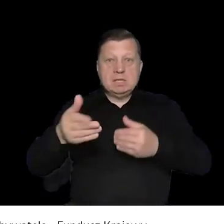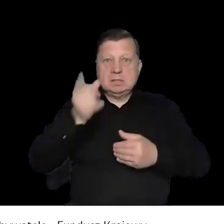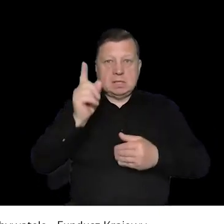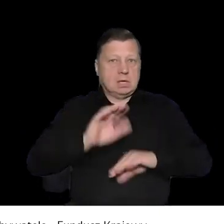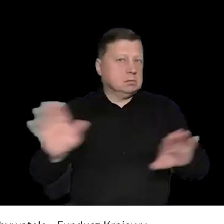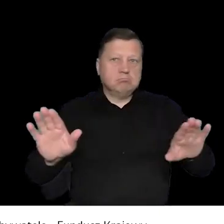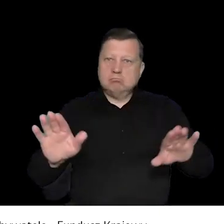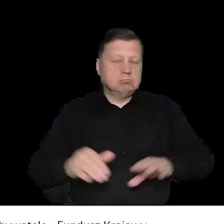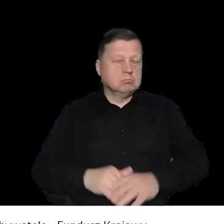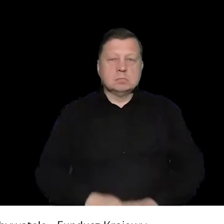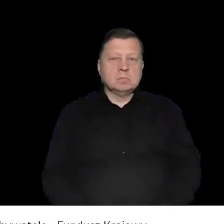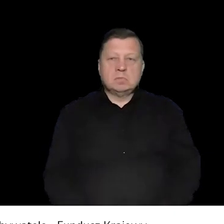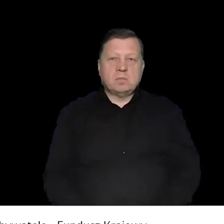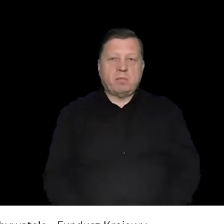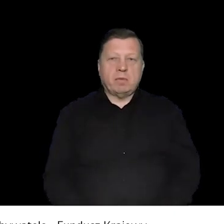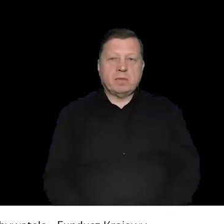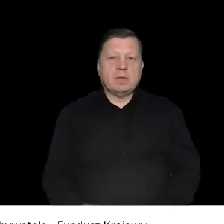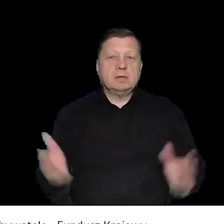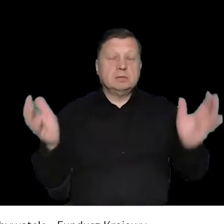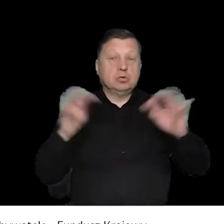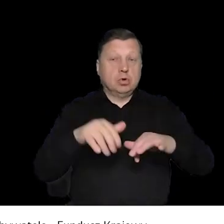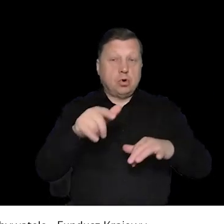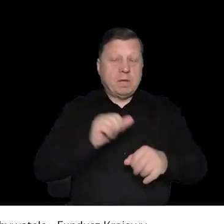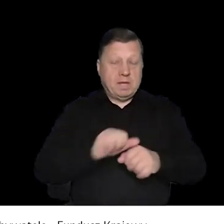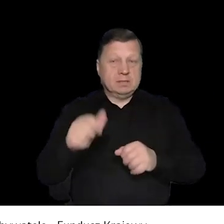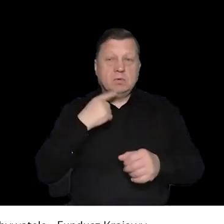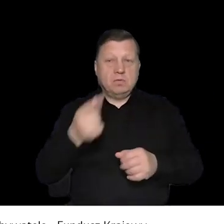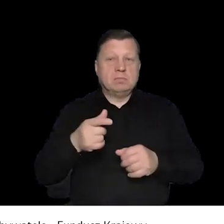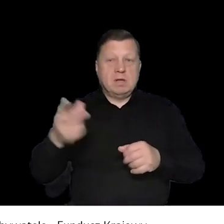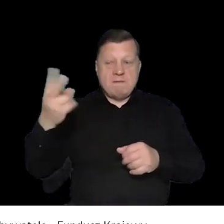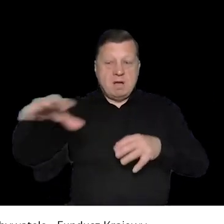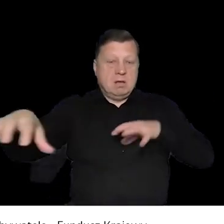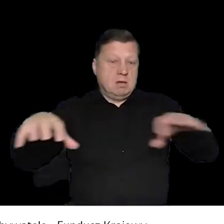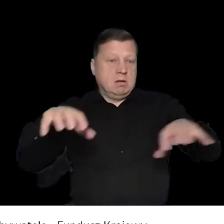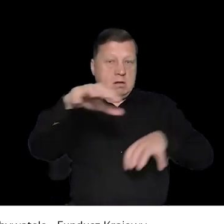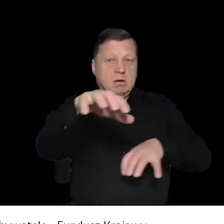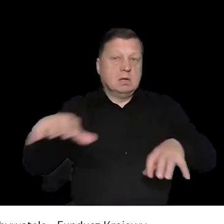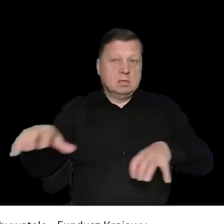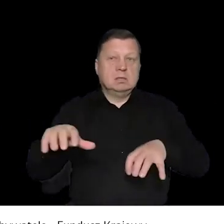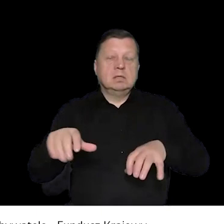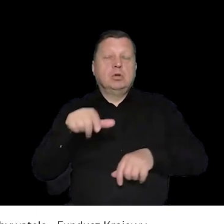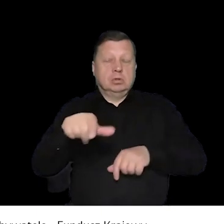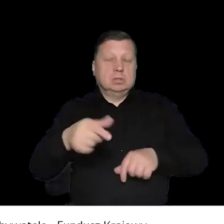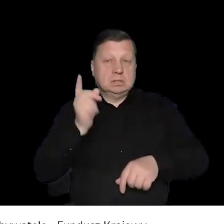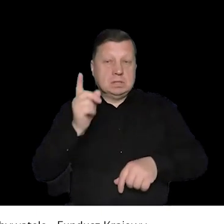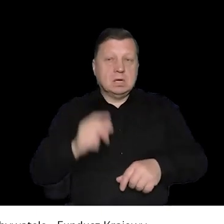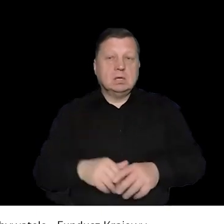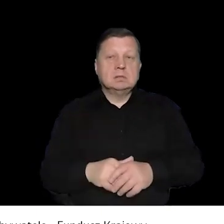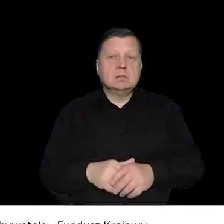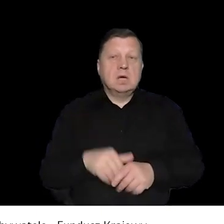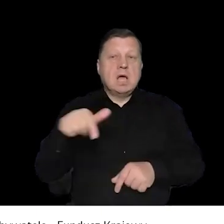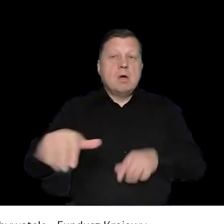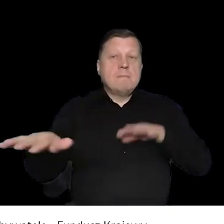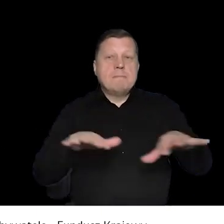To jest ponownie odległość tych 100 metrów. Tak, tak naprawdę. Nie można bliżej absolutnie i ten zakaz